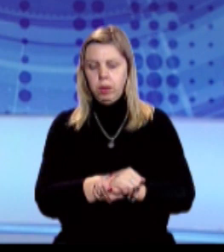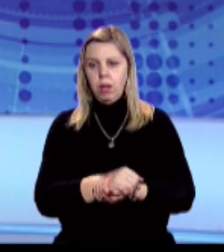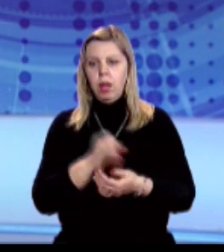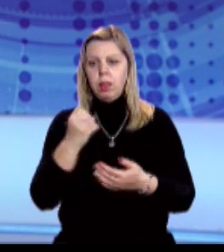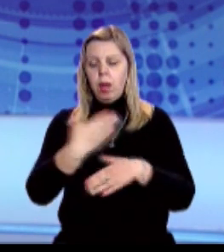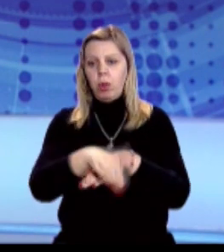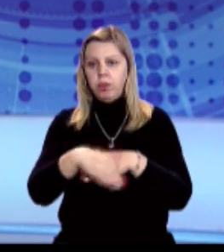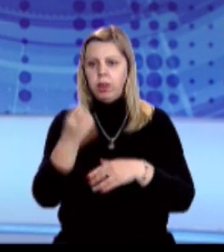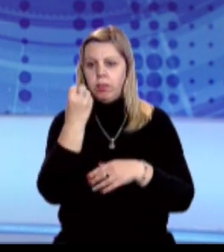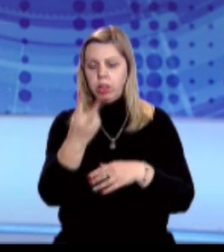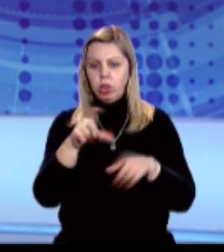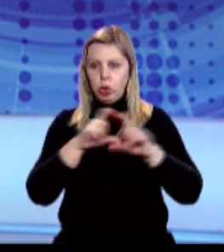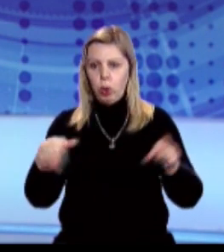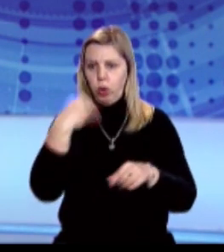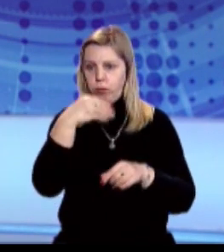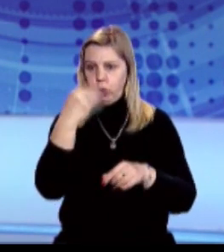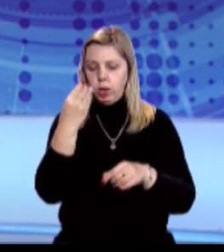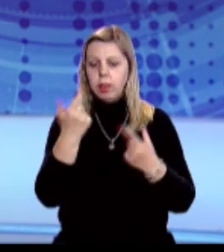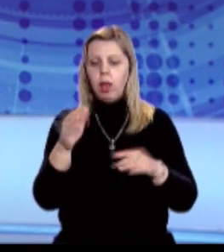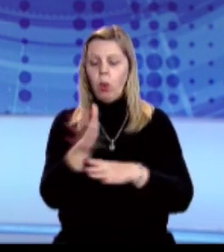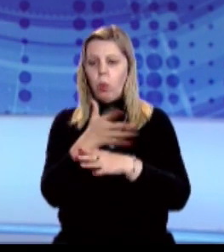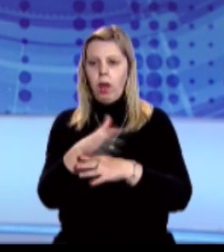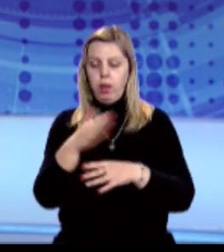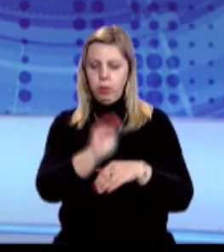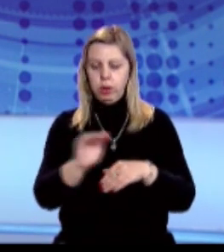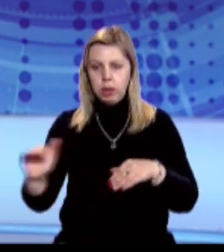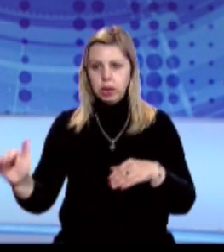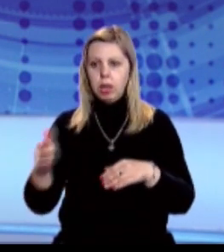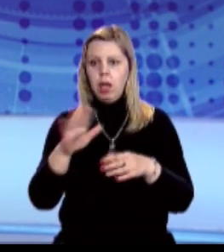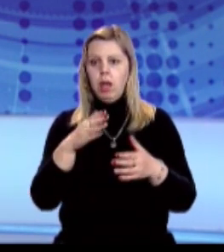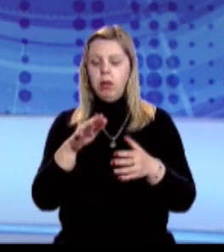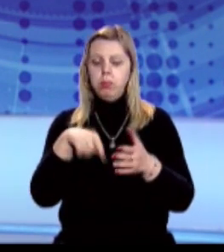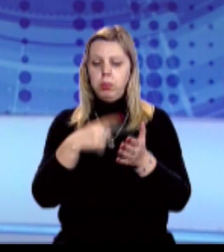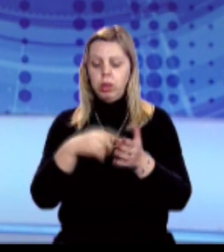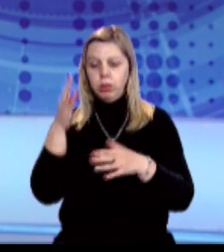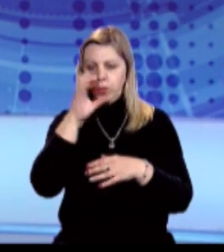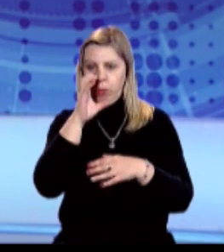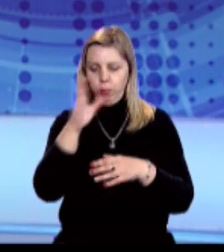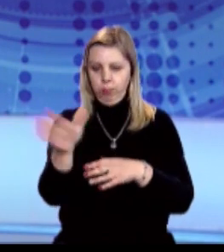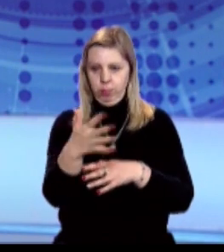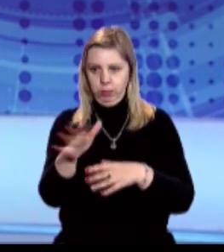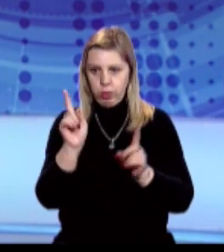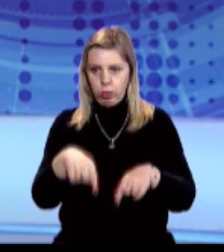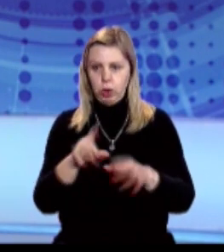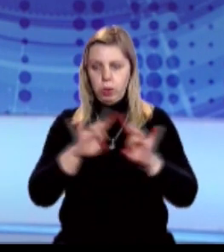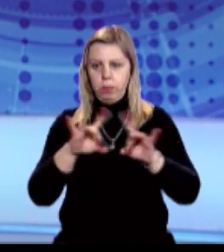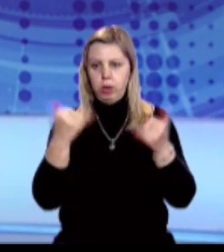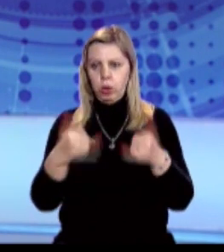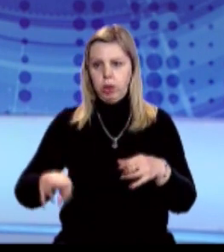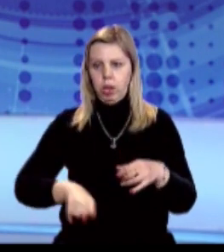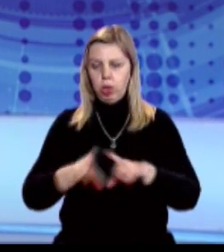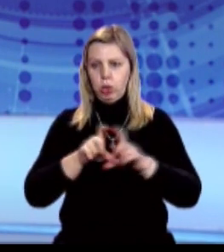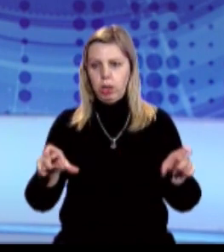На подвір'ї 12-ї школи в Ужгороді, де гуляють учні молодших класів, мешканці міста вигулюють своїх собак, розповіла сьогодні